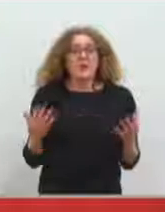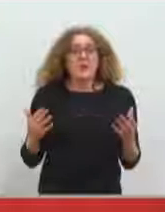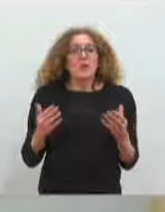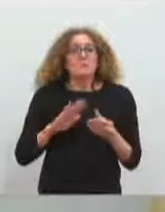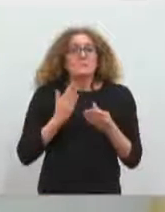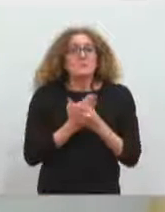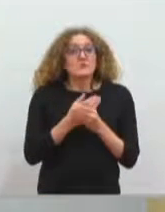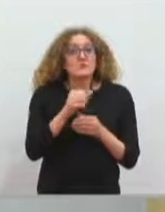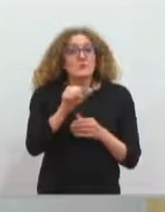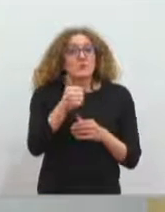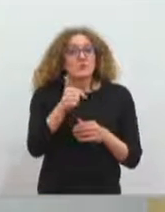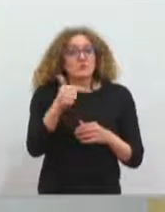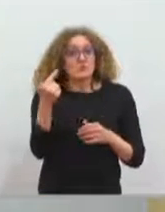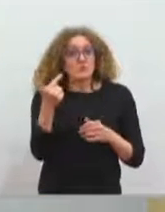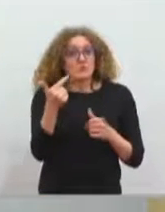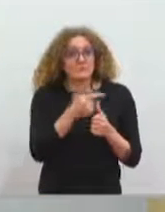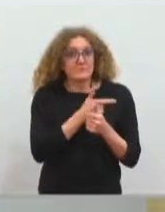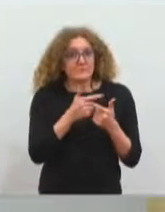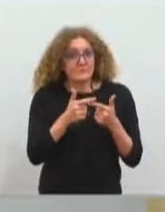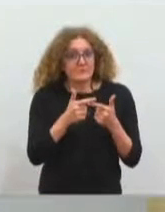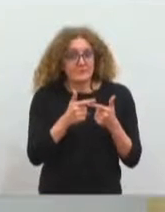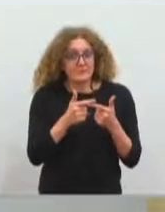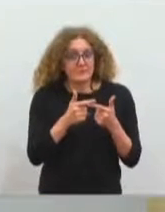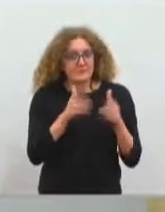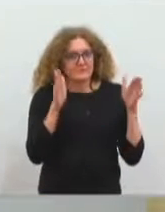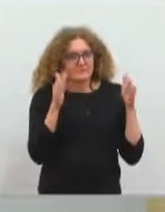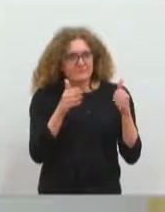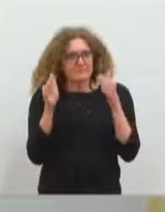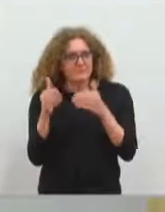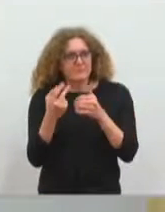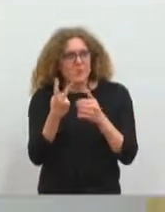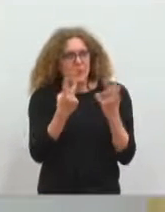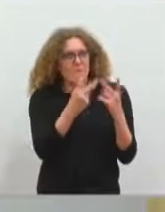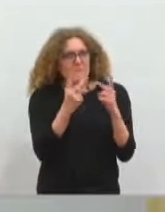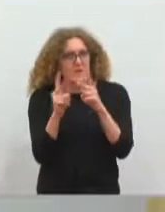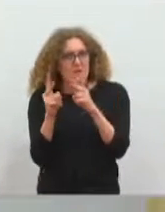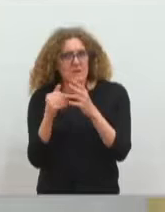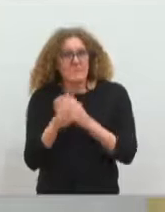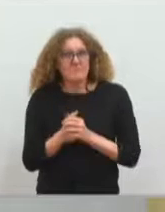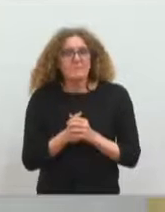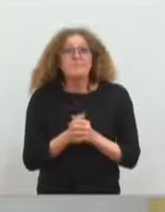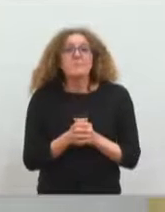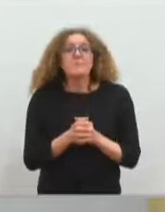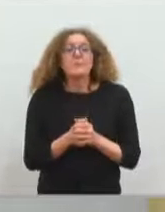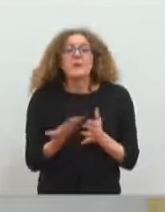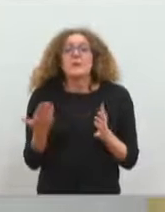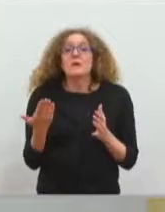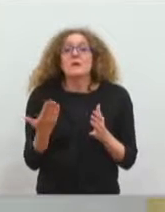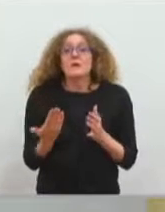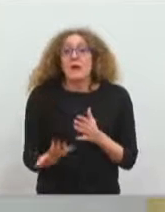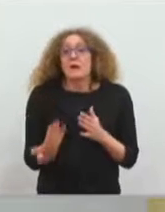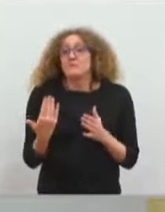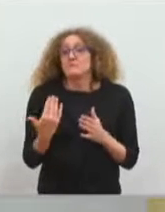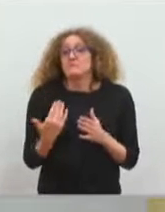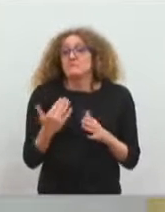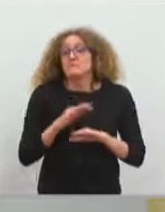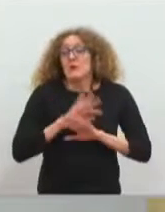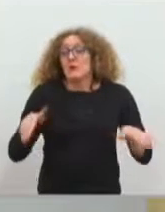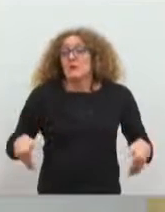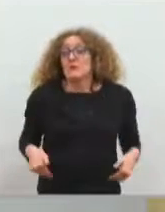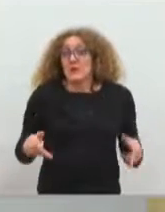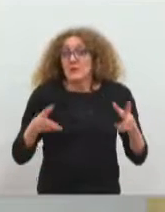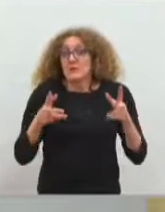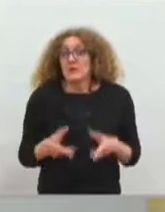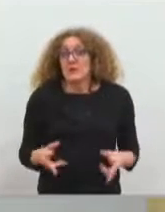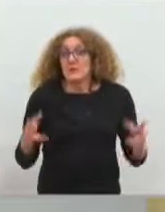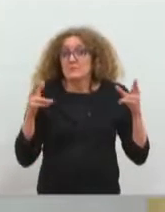L'affaire 11 et l'affaire 12 concernent deux communes qui, à la suite du dernier scrutin du vote des électeurs et de la décision